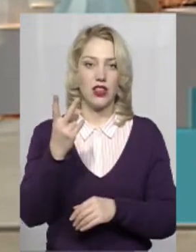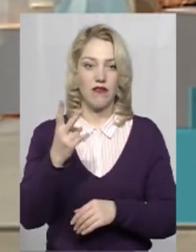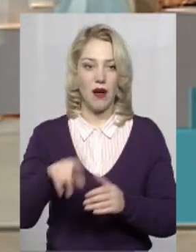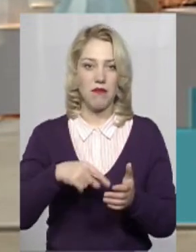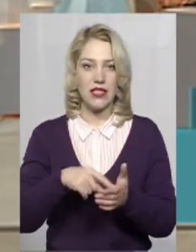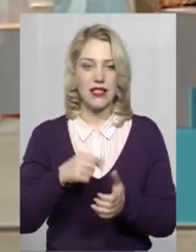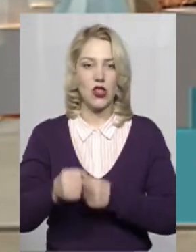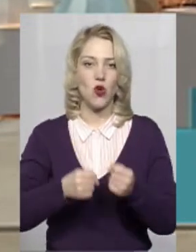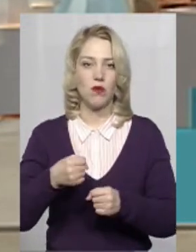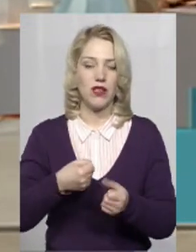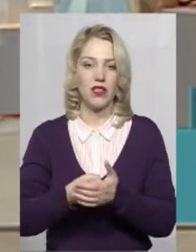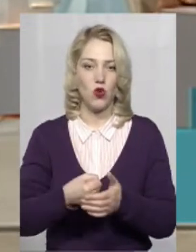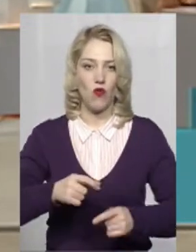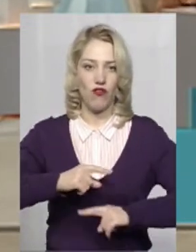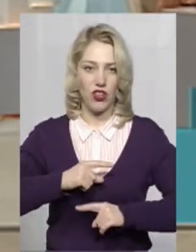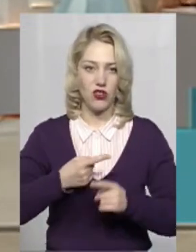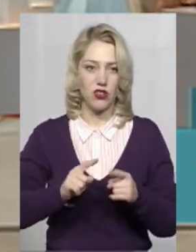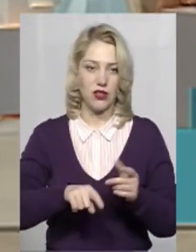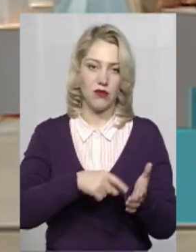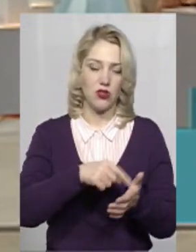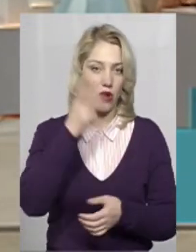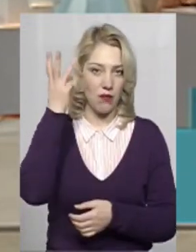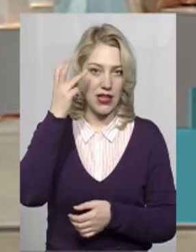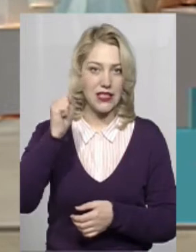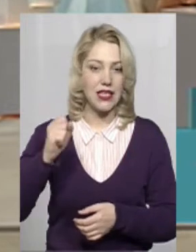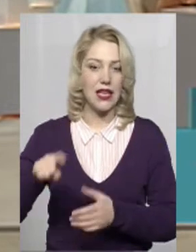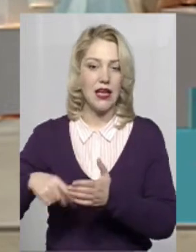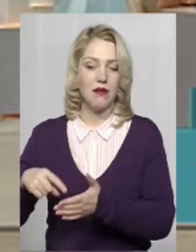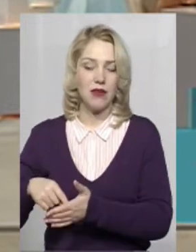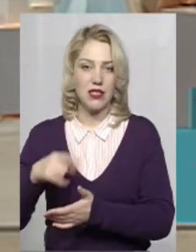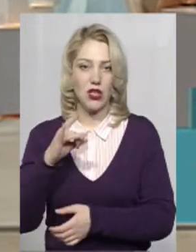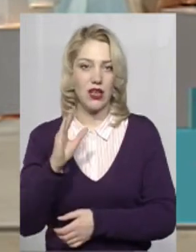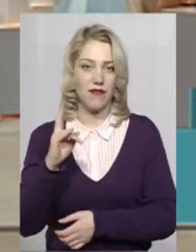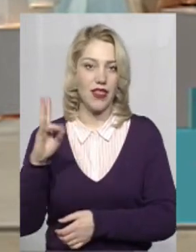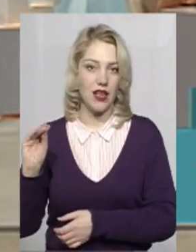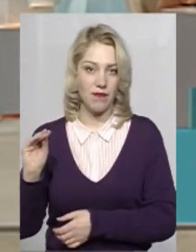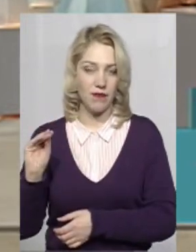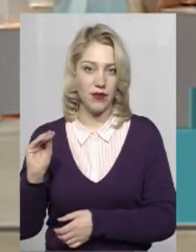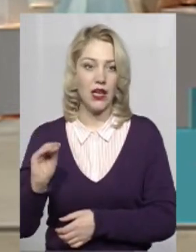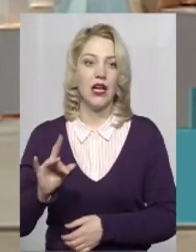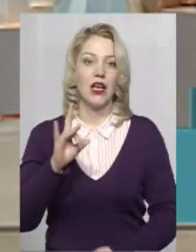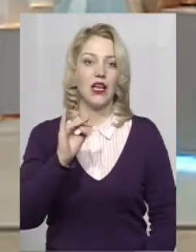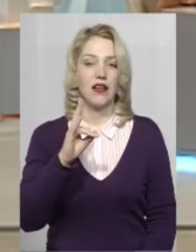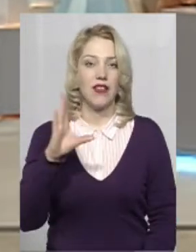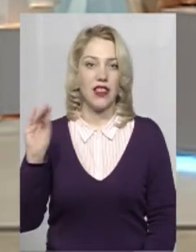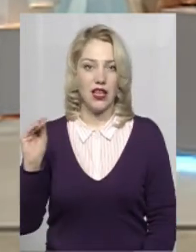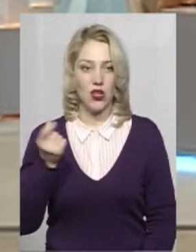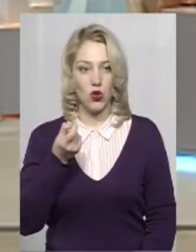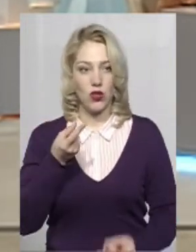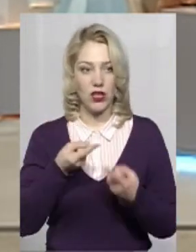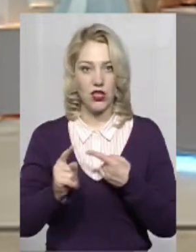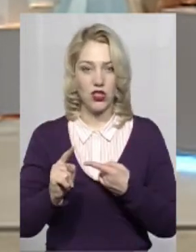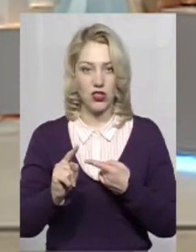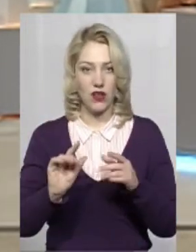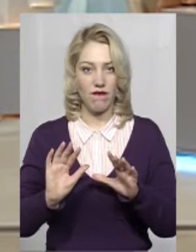міста добігли до фінішу. Це місто Хмельницький і місто Рівне. Рівне трохи